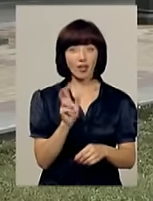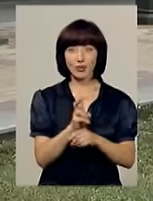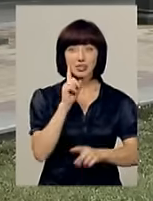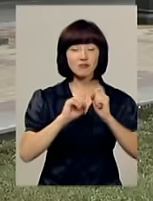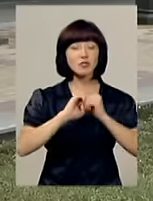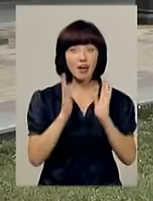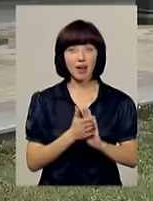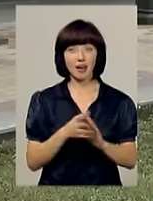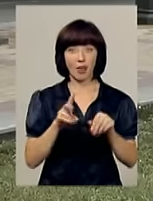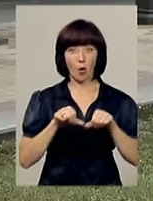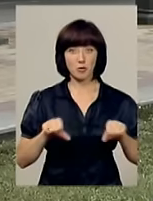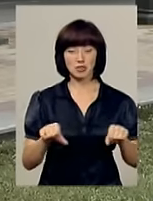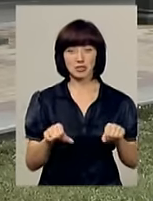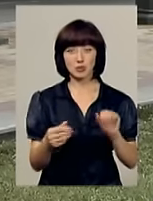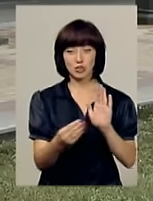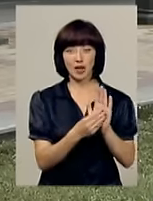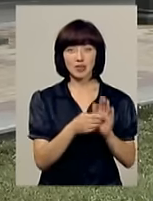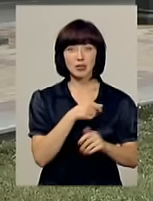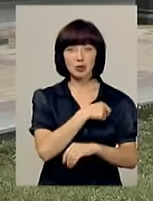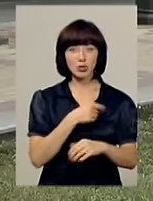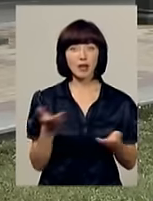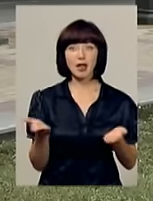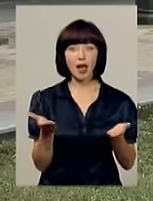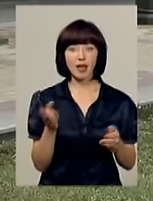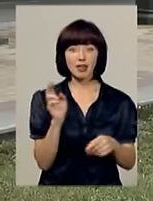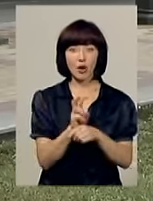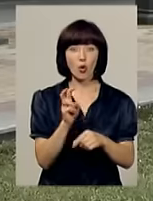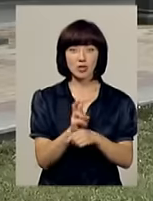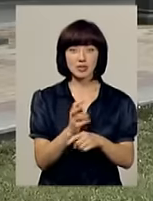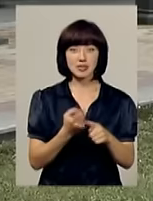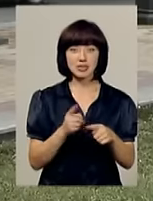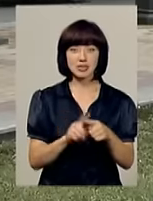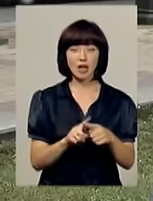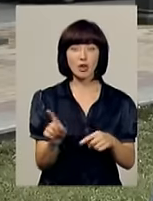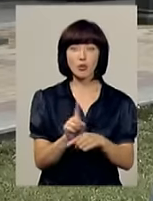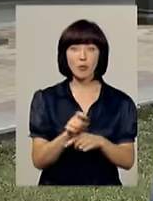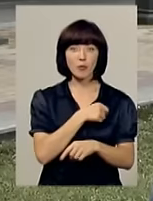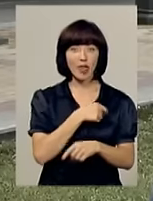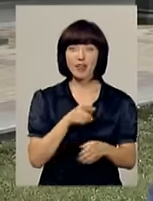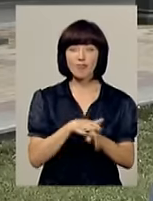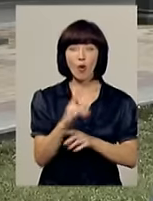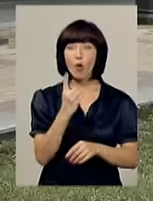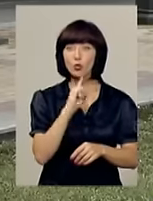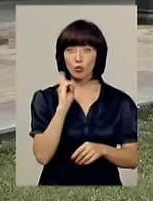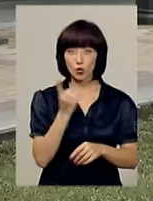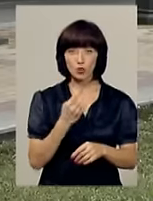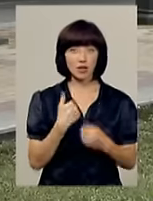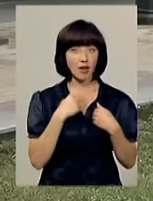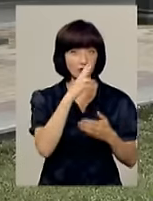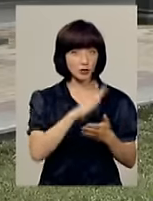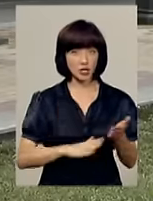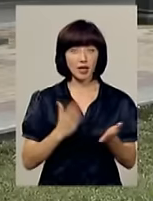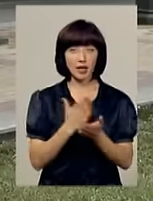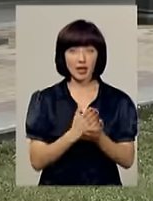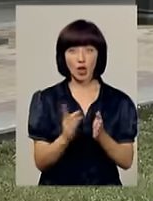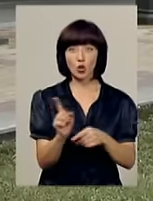сесії взагалі і на комісії. Поставили там депутата, який не ходив, цей критерій не виконав в одному році. Але я вибачаюся, але є